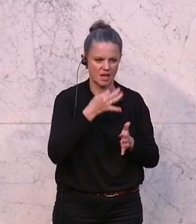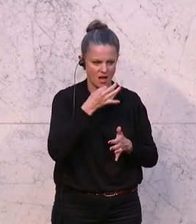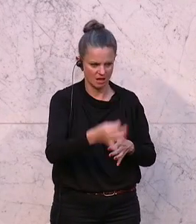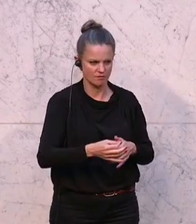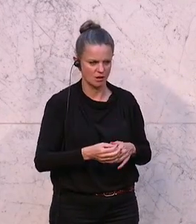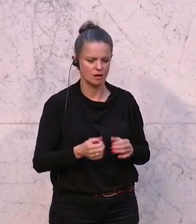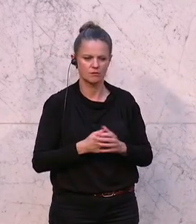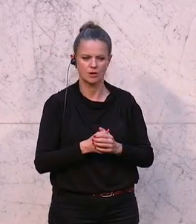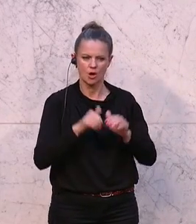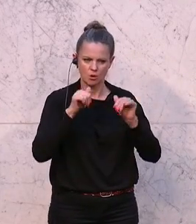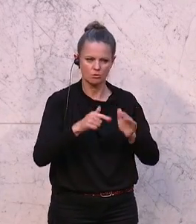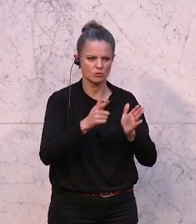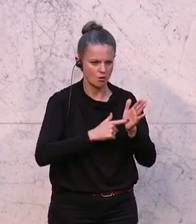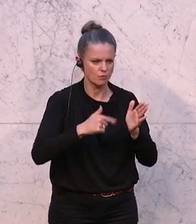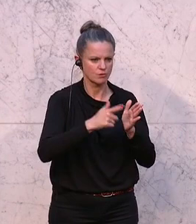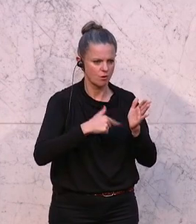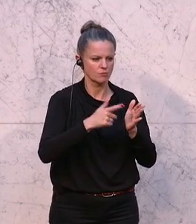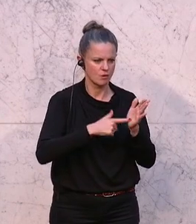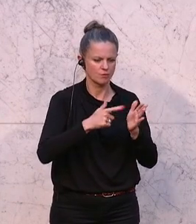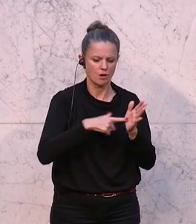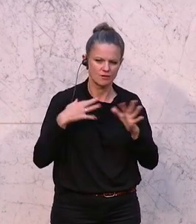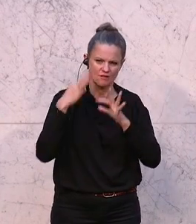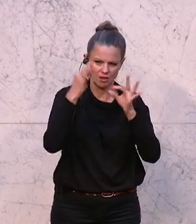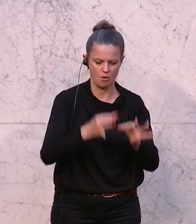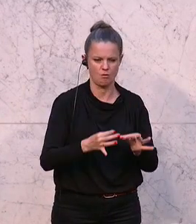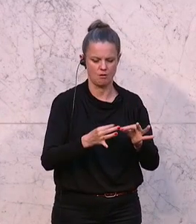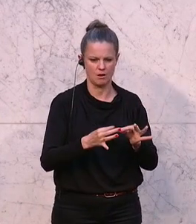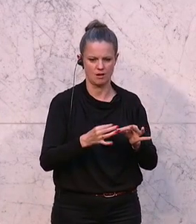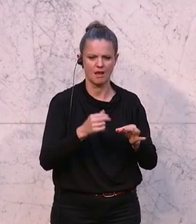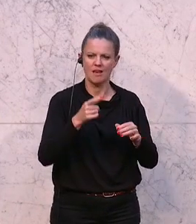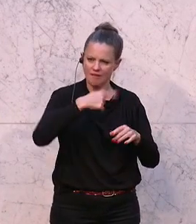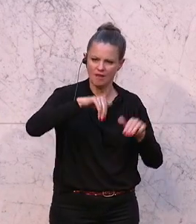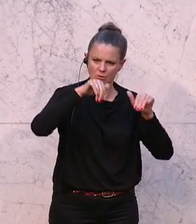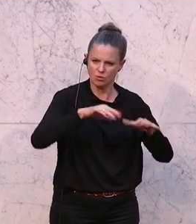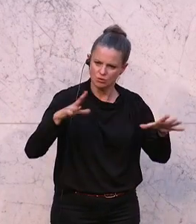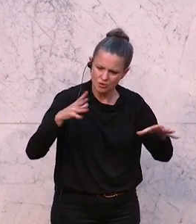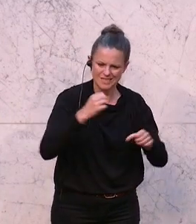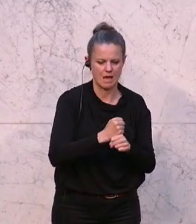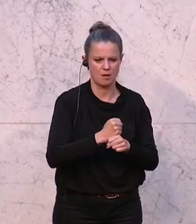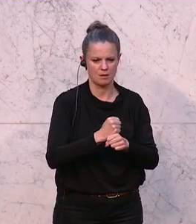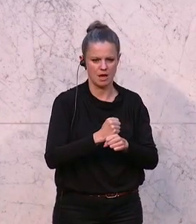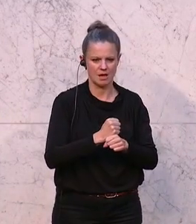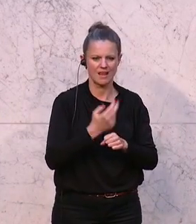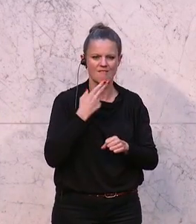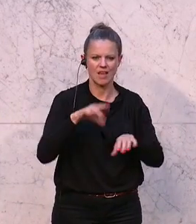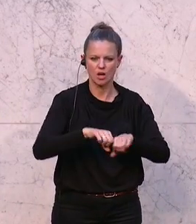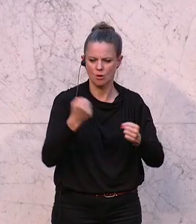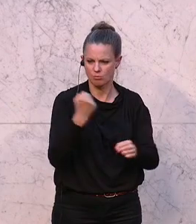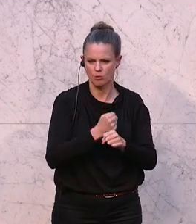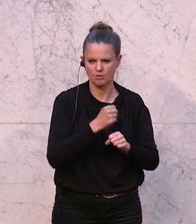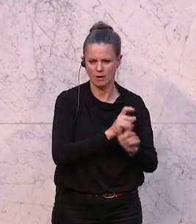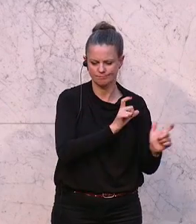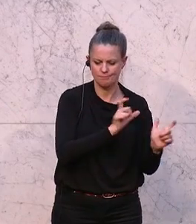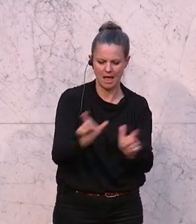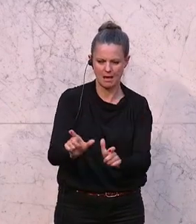kann nicht oft genug darüber sprechen, wie wichtig es ist, dass wir auch Zusammenhalt setzen und den Zerstörern einfach auch den